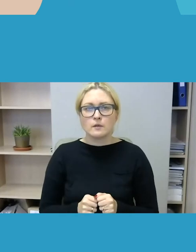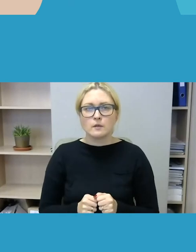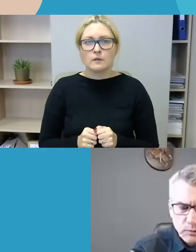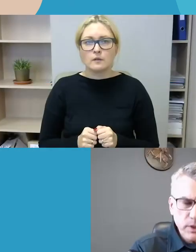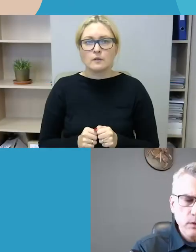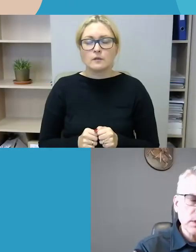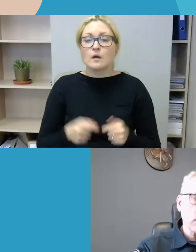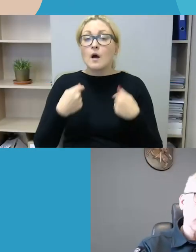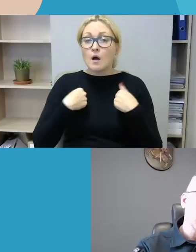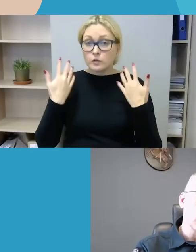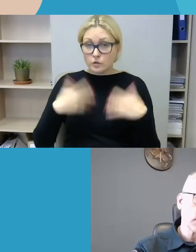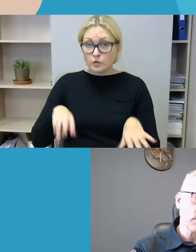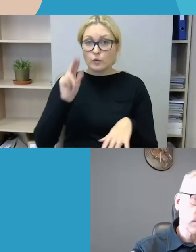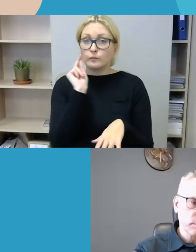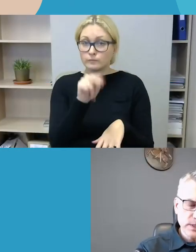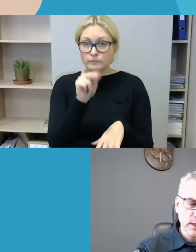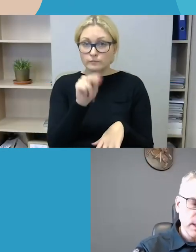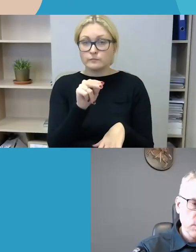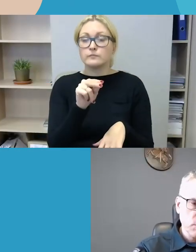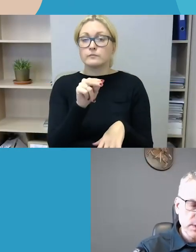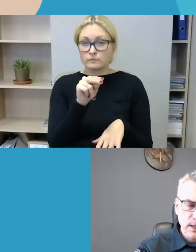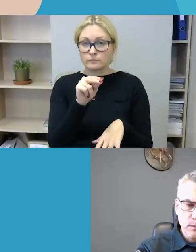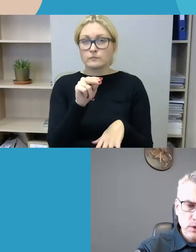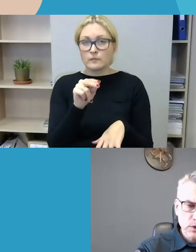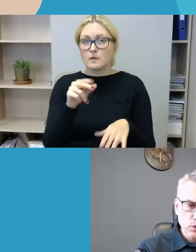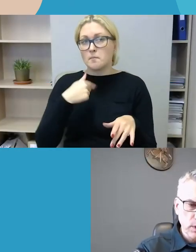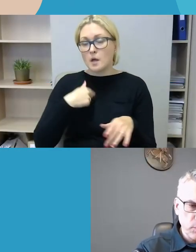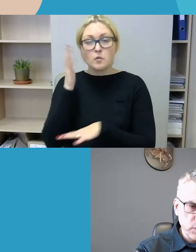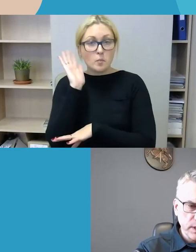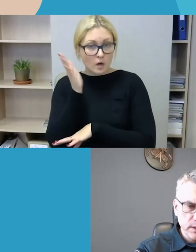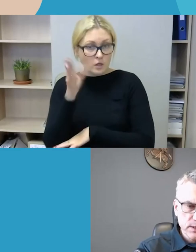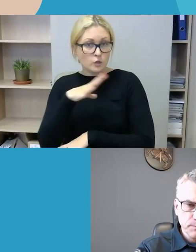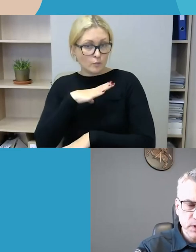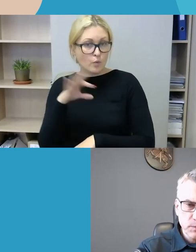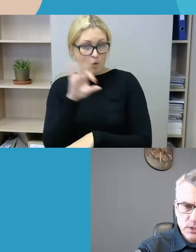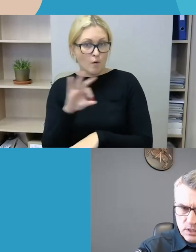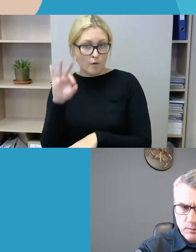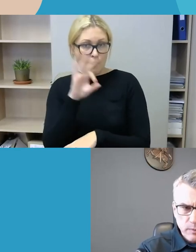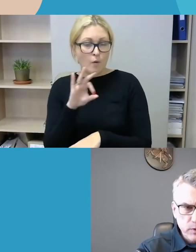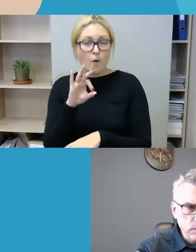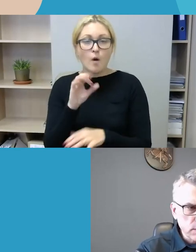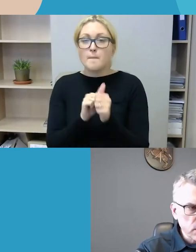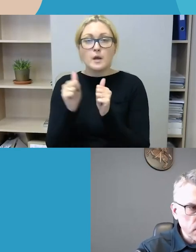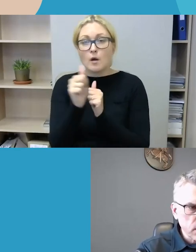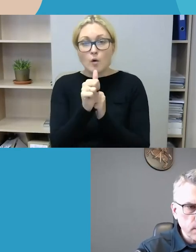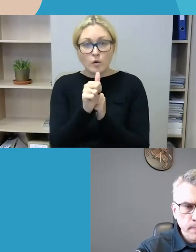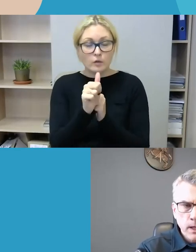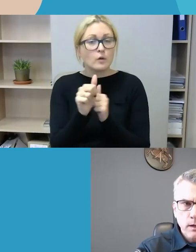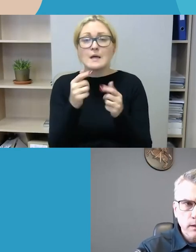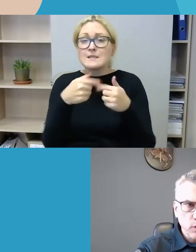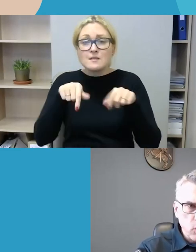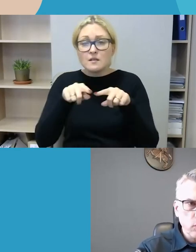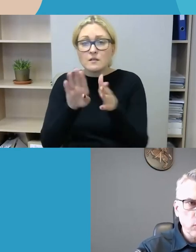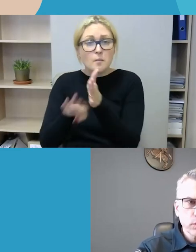jau turbūt kaip ir minėjau savo prezentacijoje pristatyme, iš tiesų, prioritetines kriptis yra paprastas. Tai yra